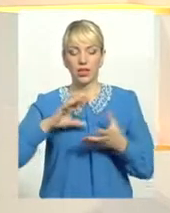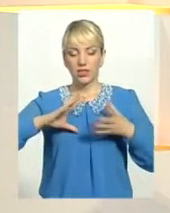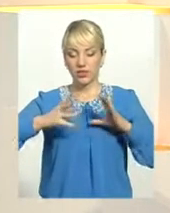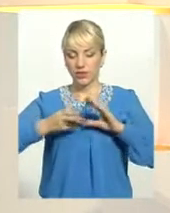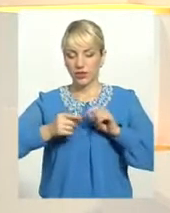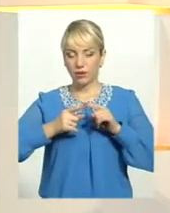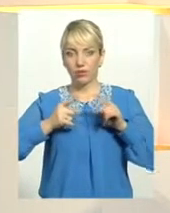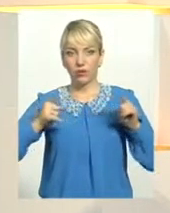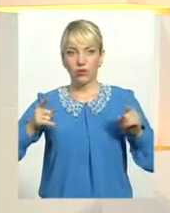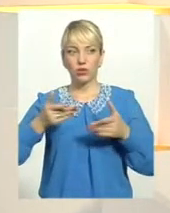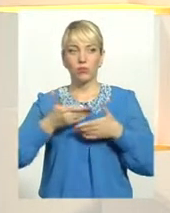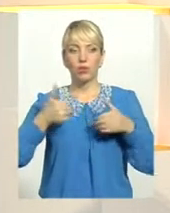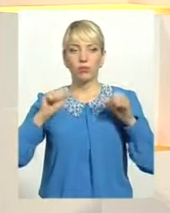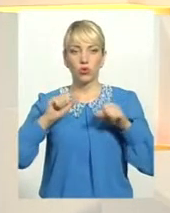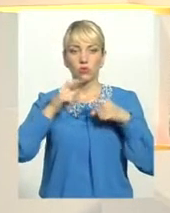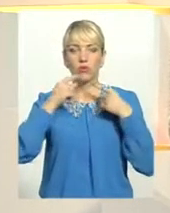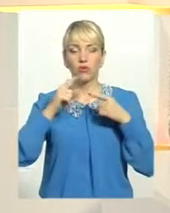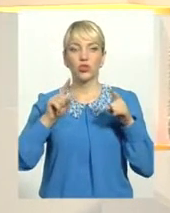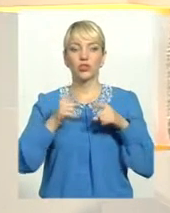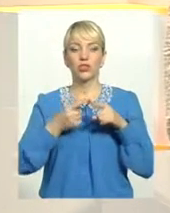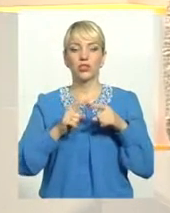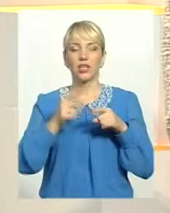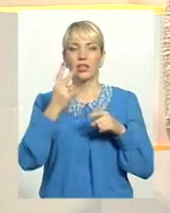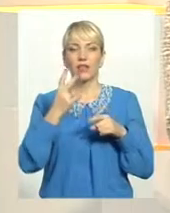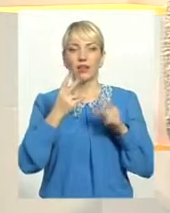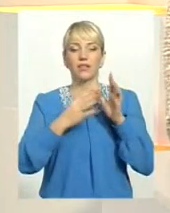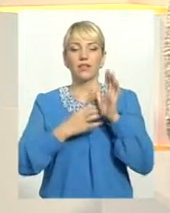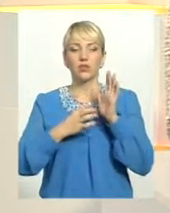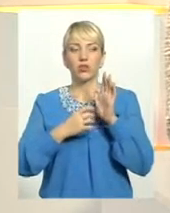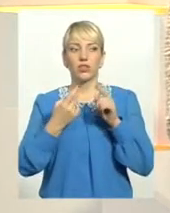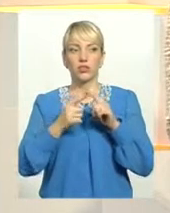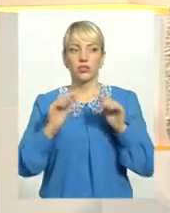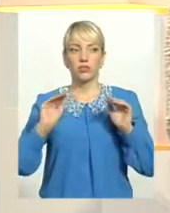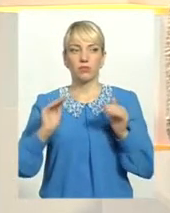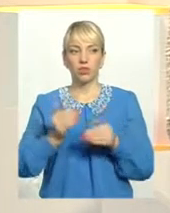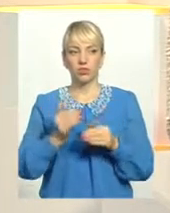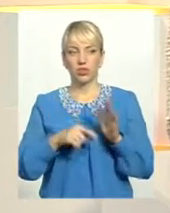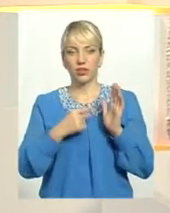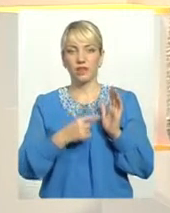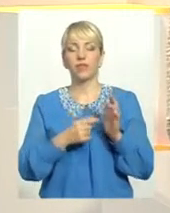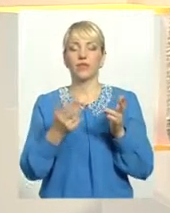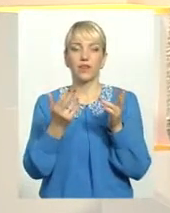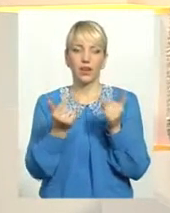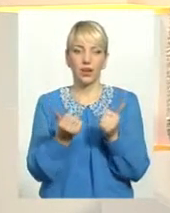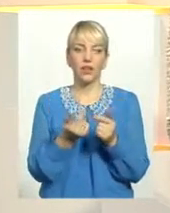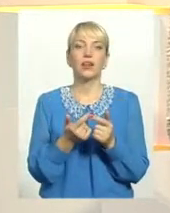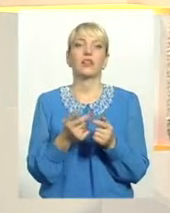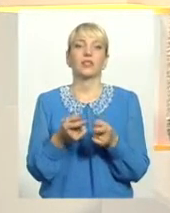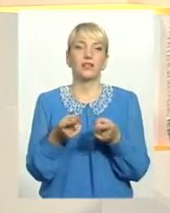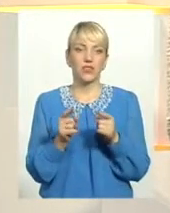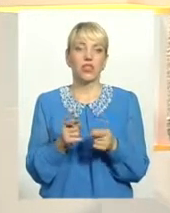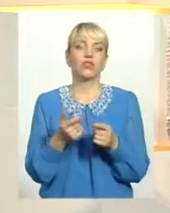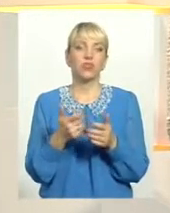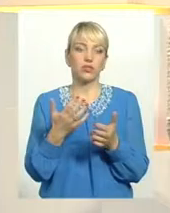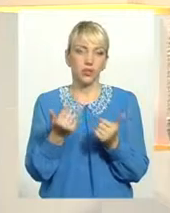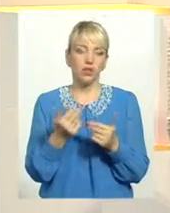період зараз ми можемо говорити, що ці 2,900 – це зменшення. Так, звичайно. Це є